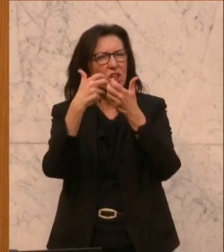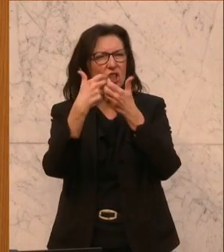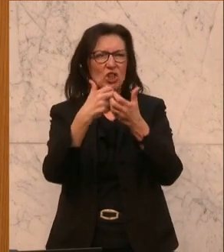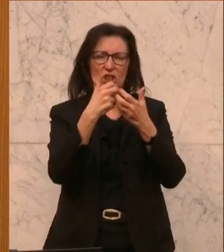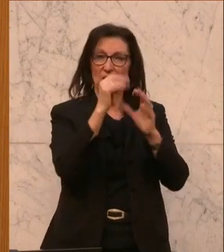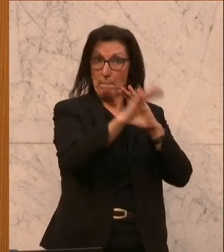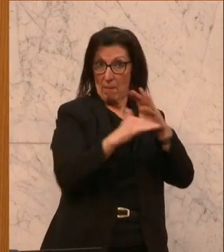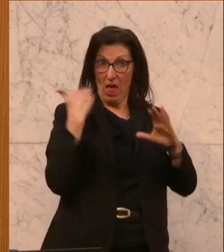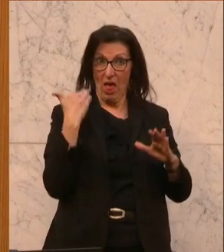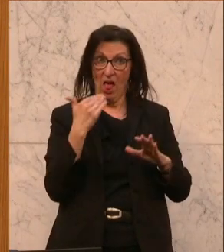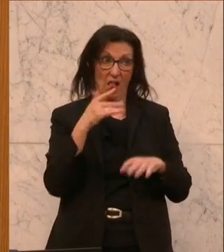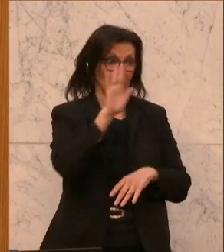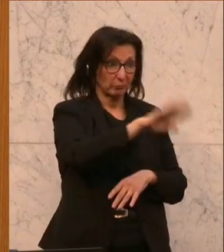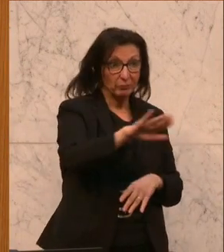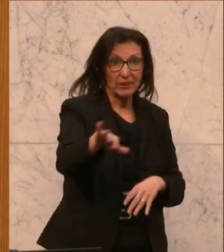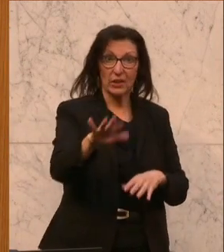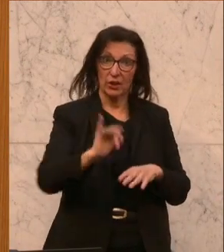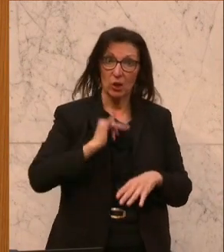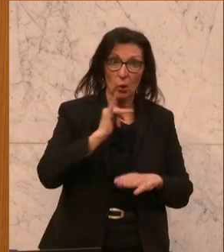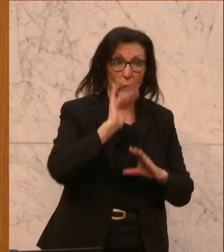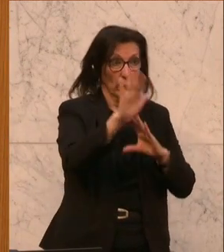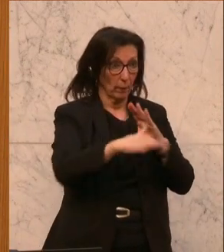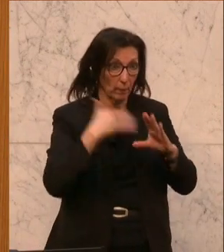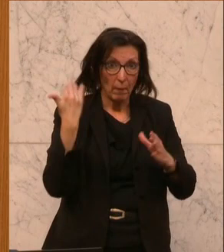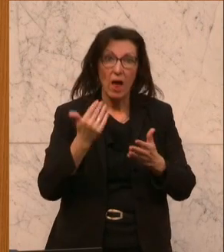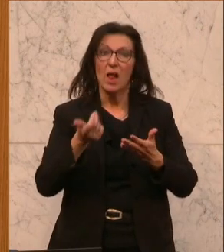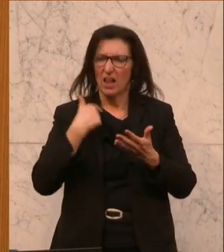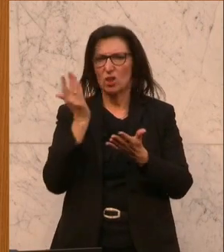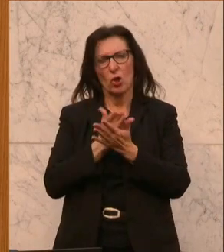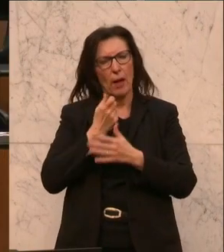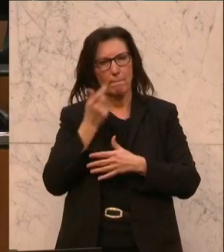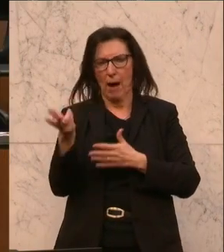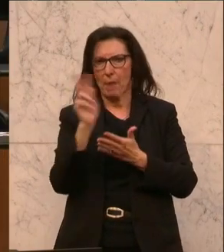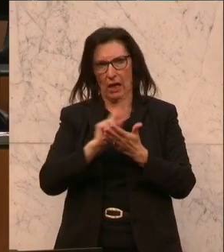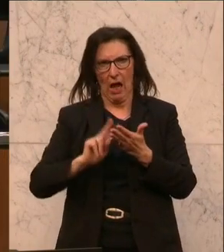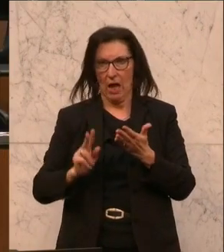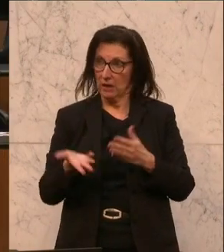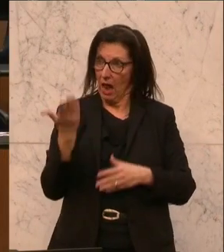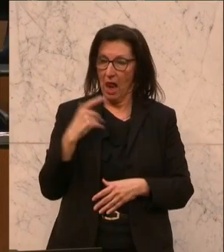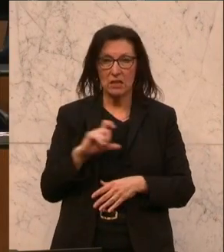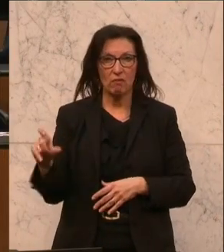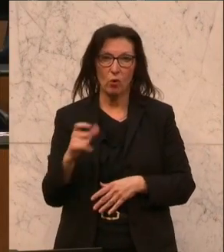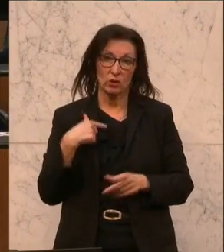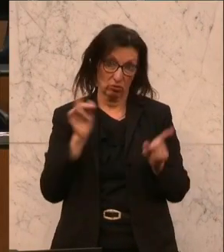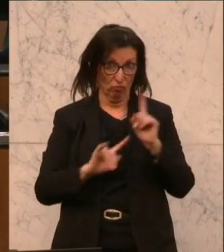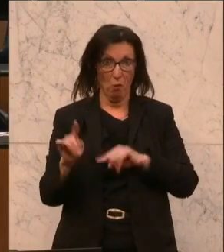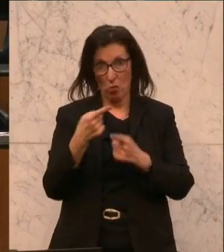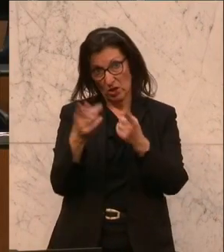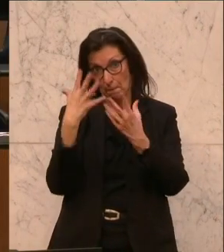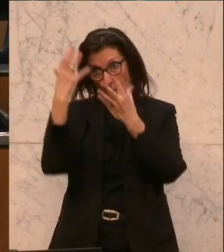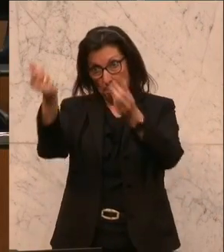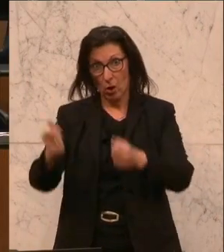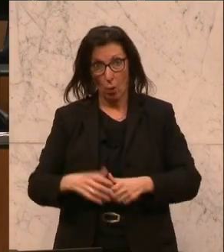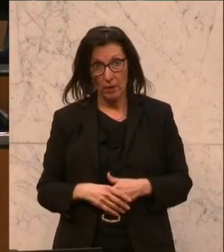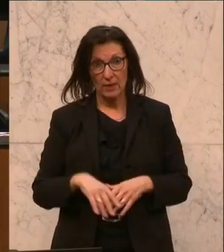haben. Die uns geschrieben haben, wie es Ihnen geht, was die Pandemie mit Ihnen gemacht hat. Und nachdem wir letzte Woche, ich nehme an, Sie haben das mitbekommen, wieder den